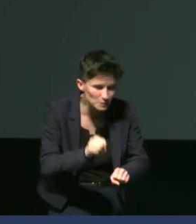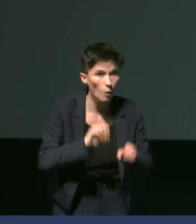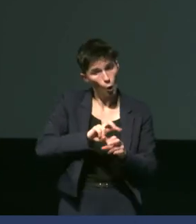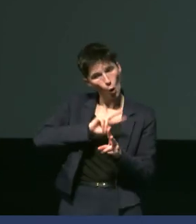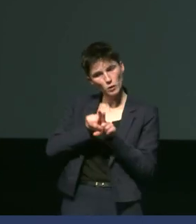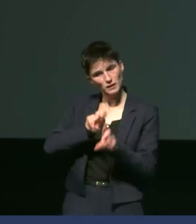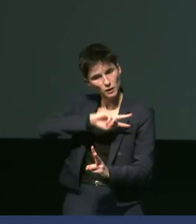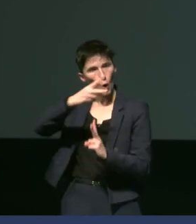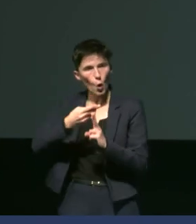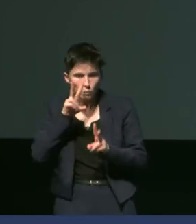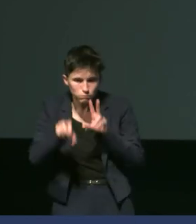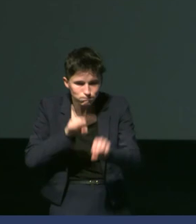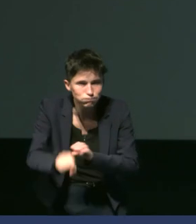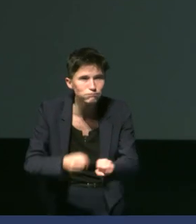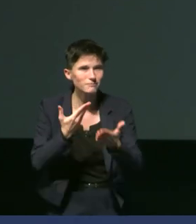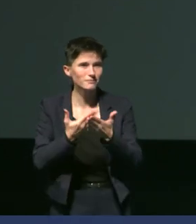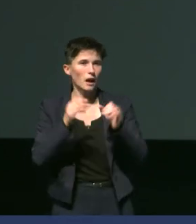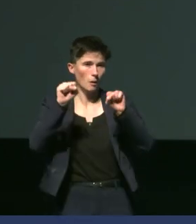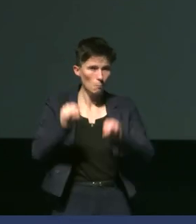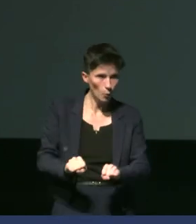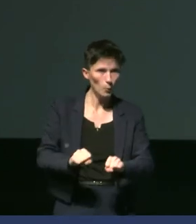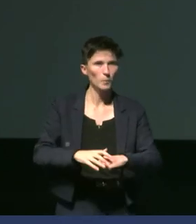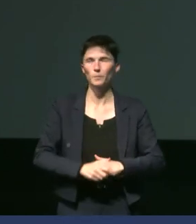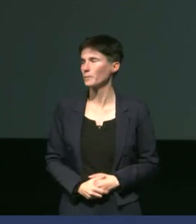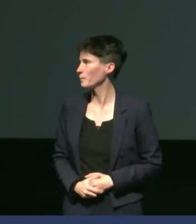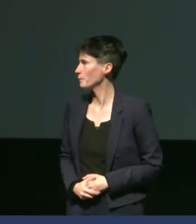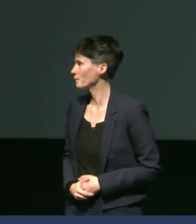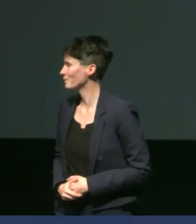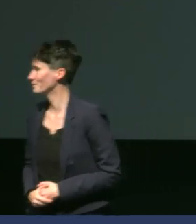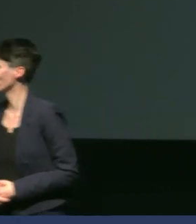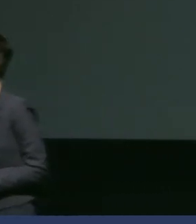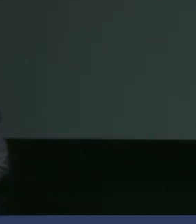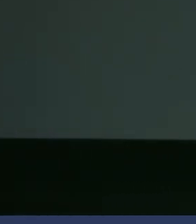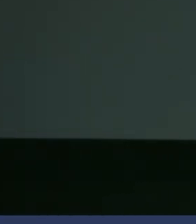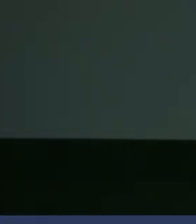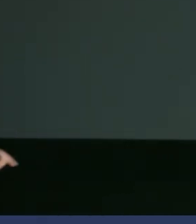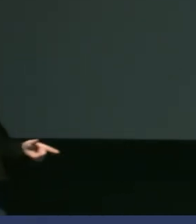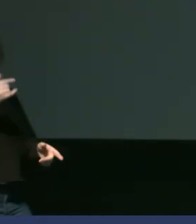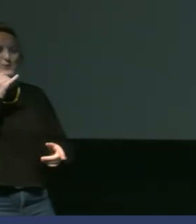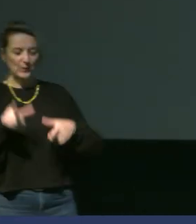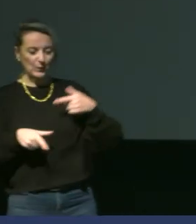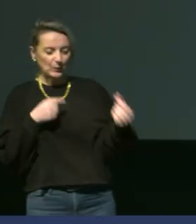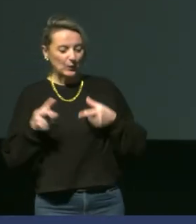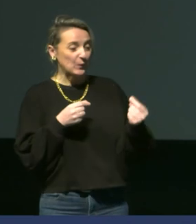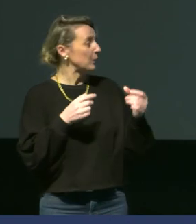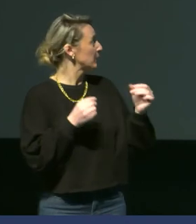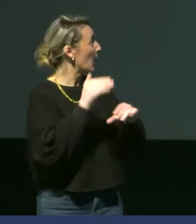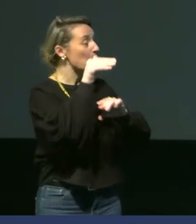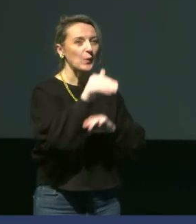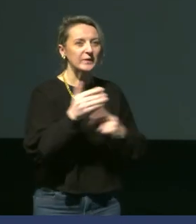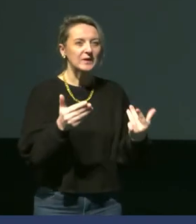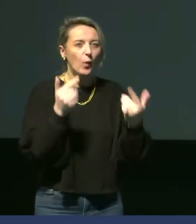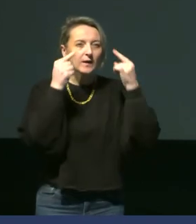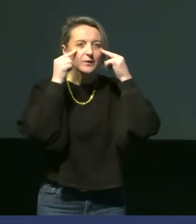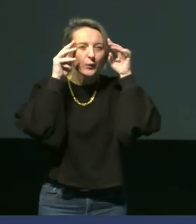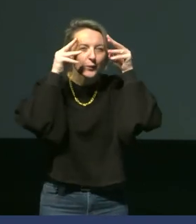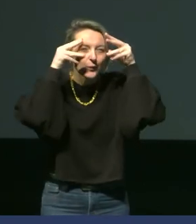terminer les cadavres on voit ici des petits plumets qui permettent de protéger les yeux des